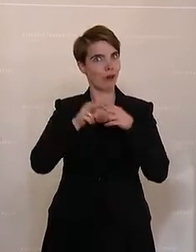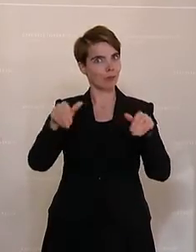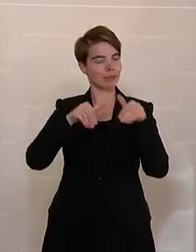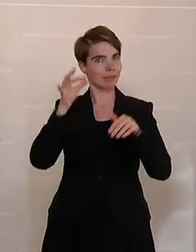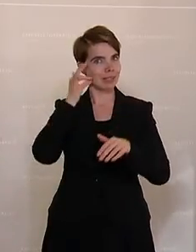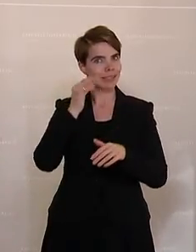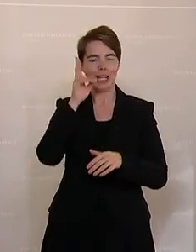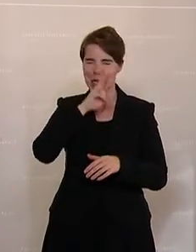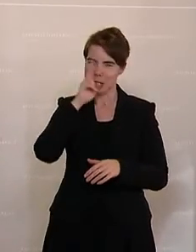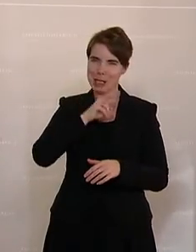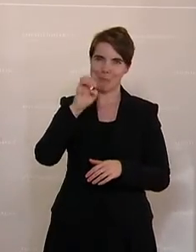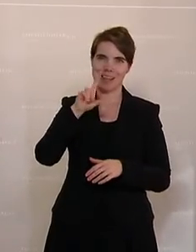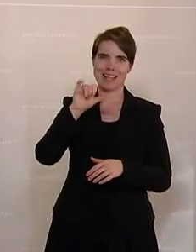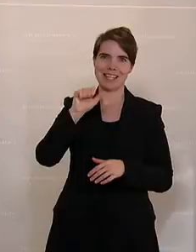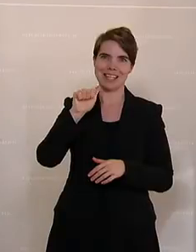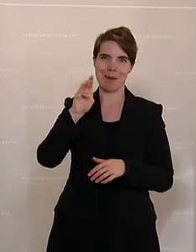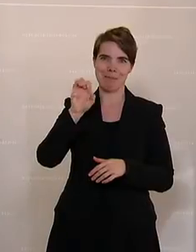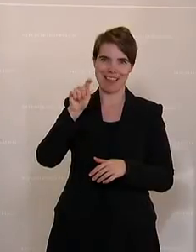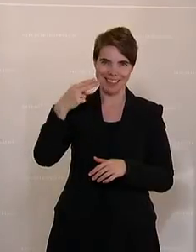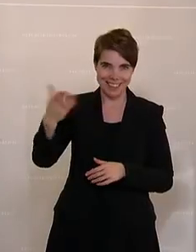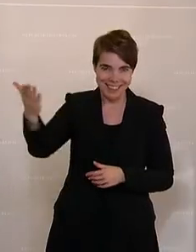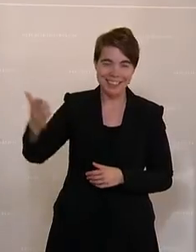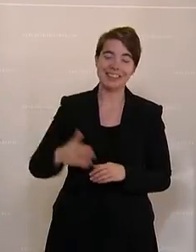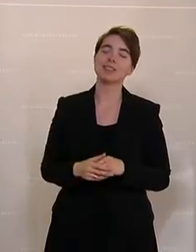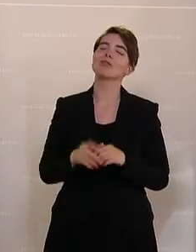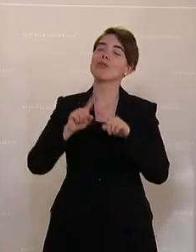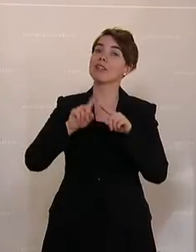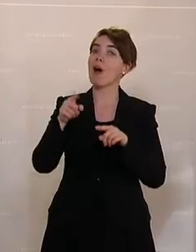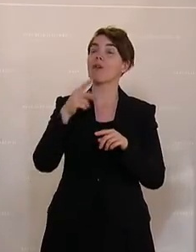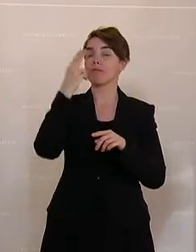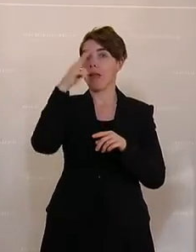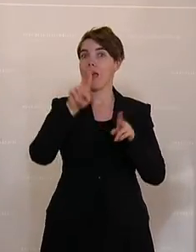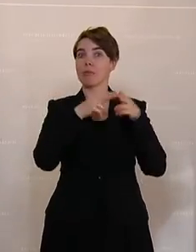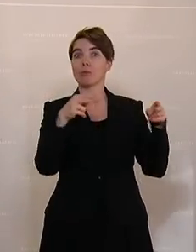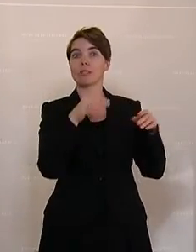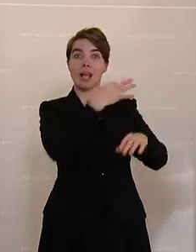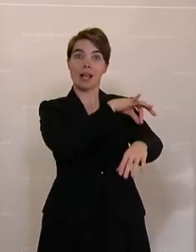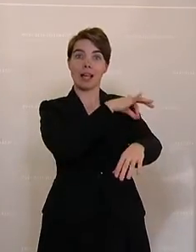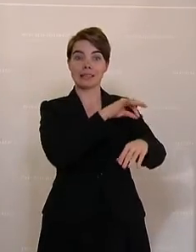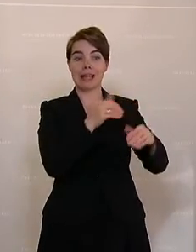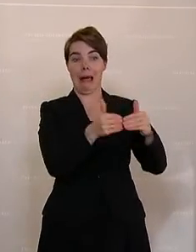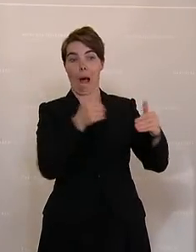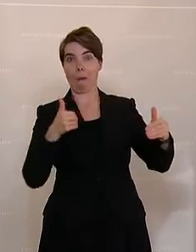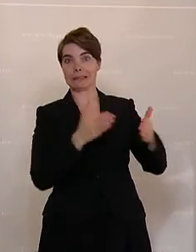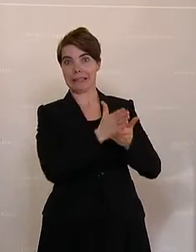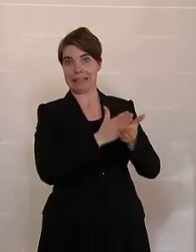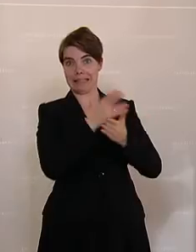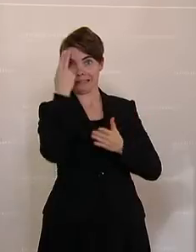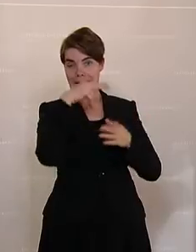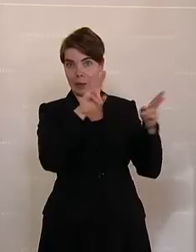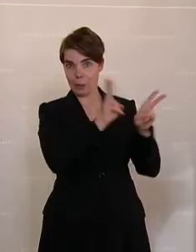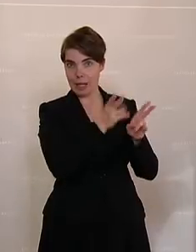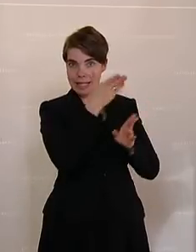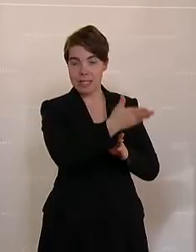Elisabeth Köstinger und auch dem Bundeskanzler Außerdienst, wenn ich das so sagen darf, Sebastian Kurz,